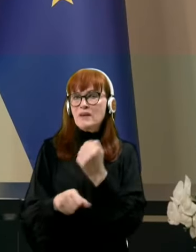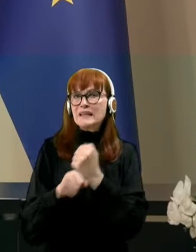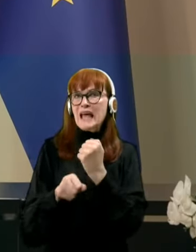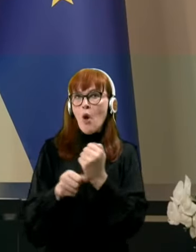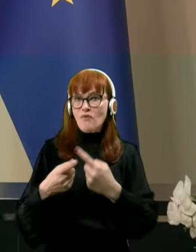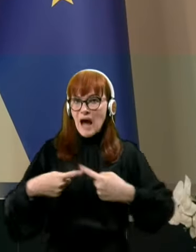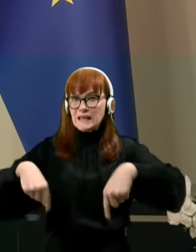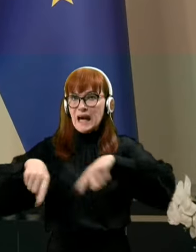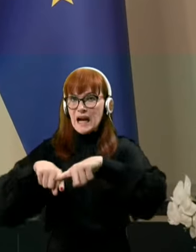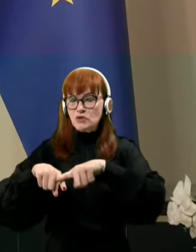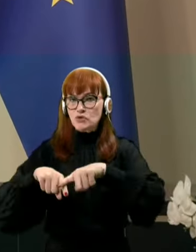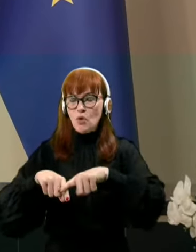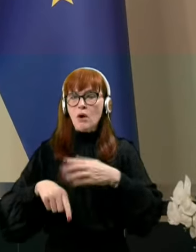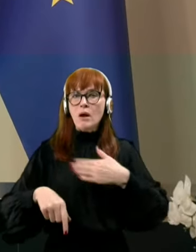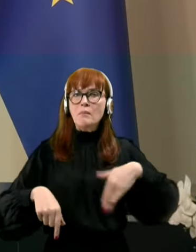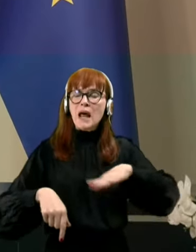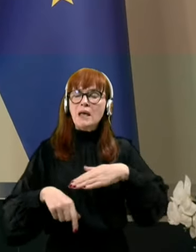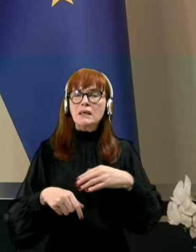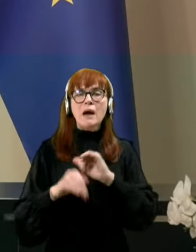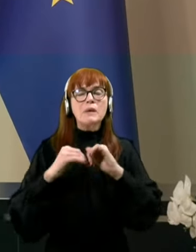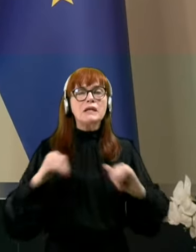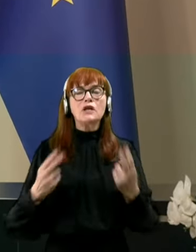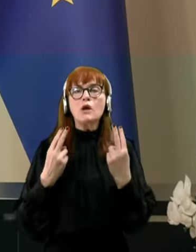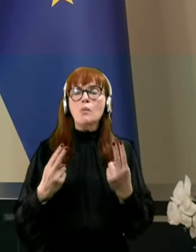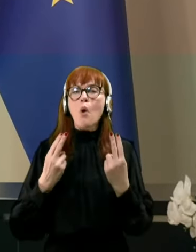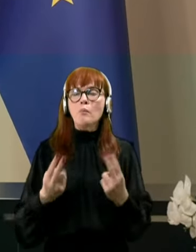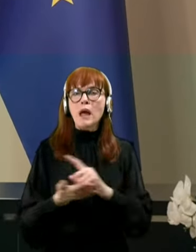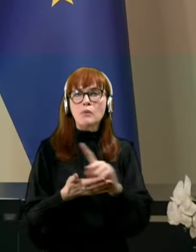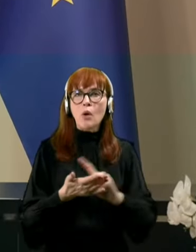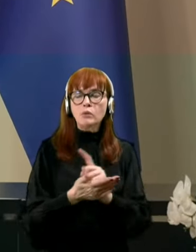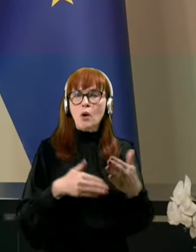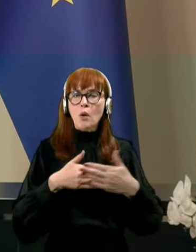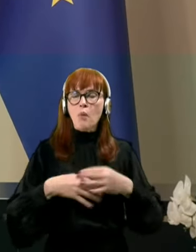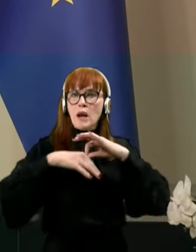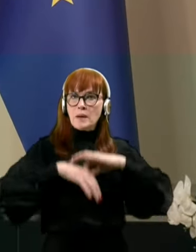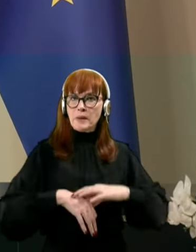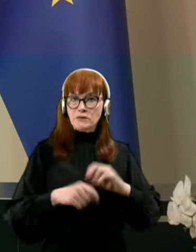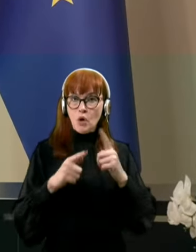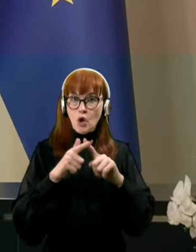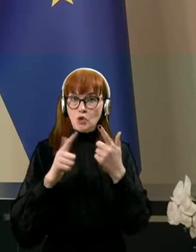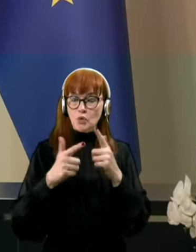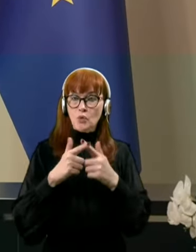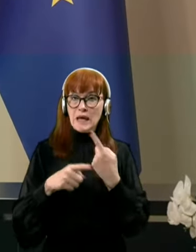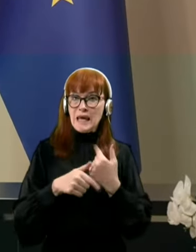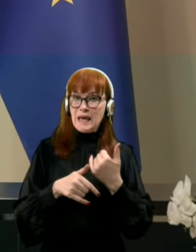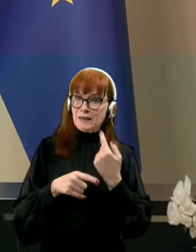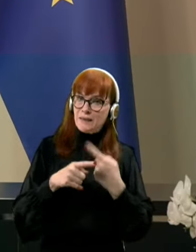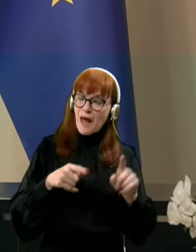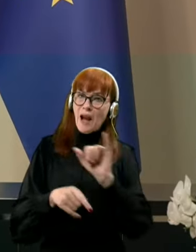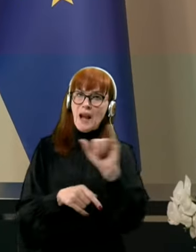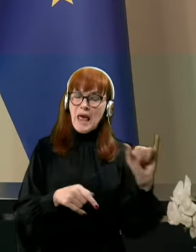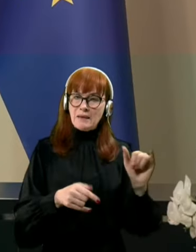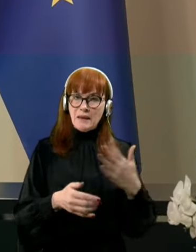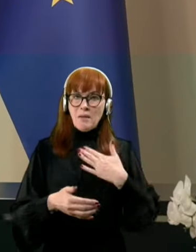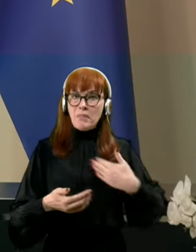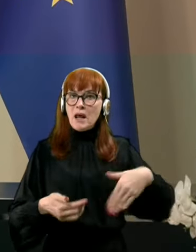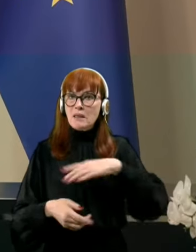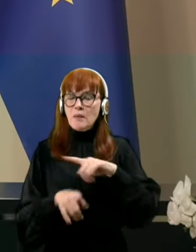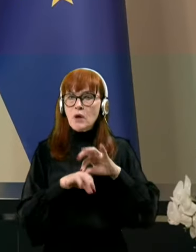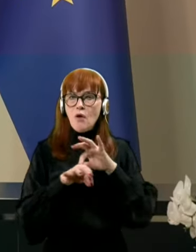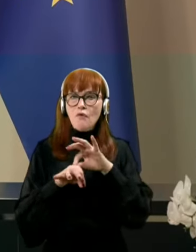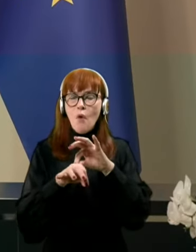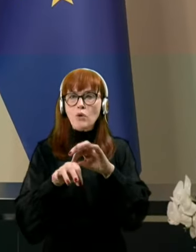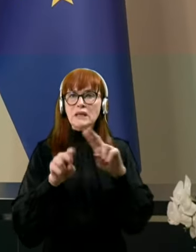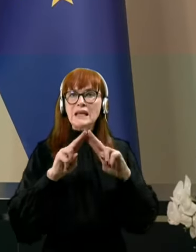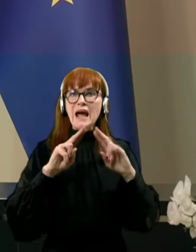Pred nami je izjemno pomembno obdobje, poleg predsedovanja v drugem delu leta, ker je pred nami tudi vodenje